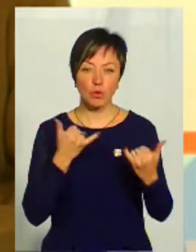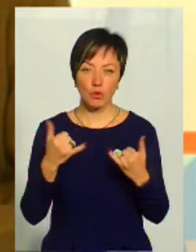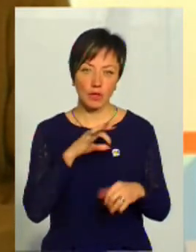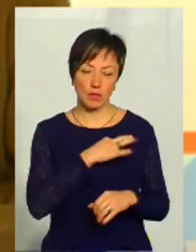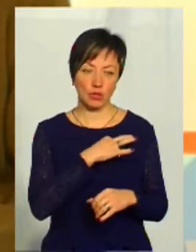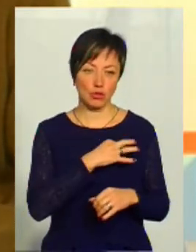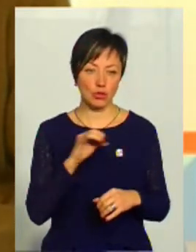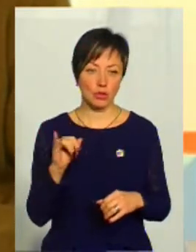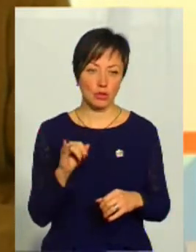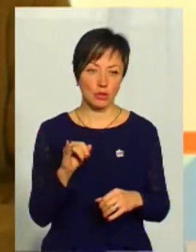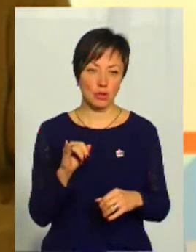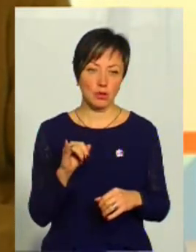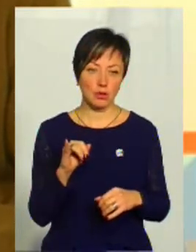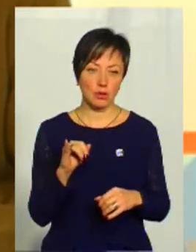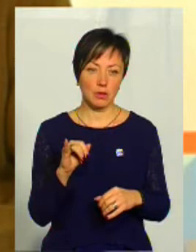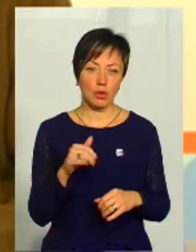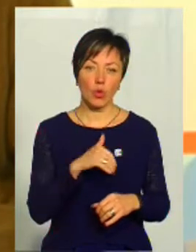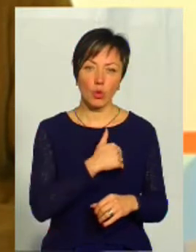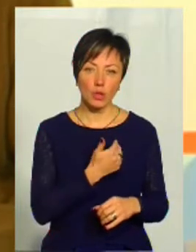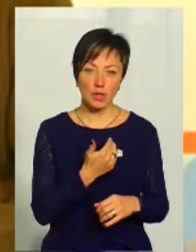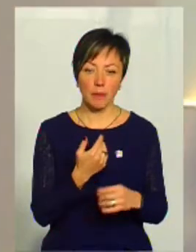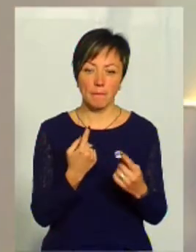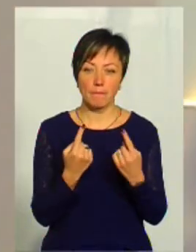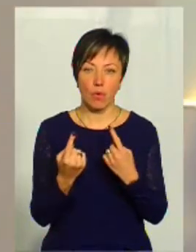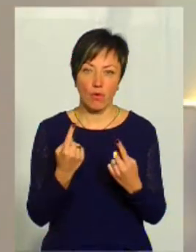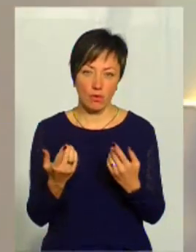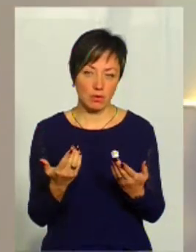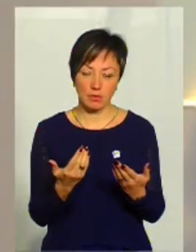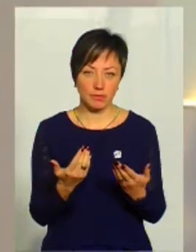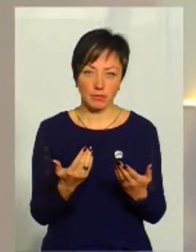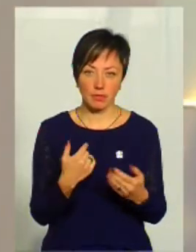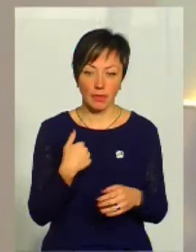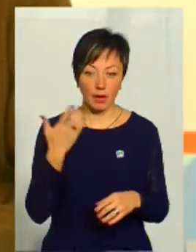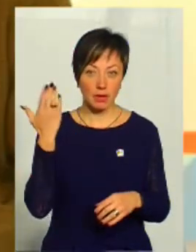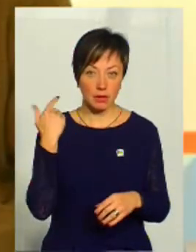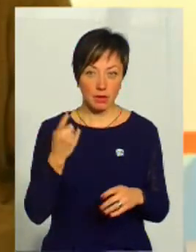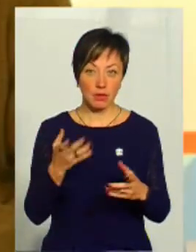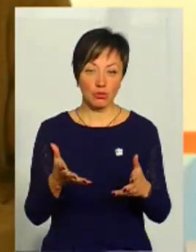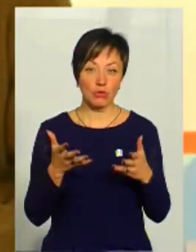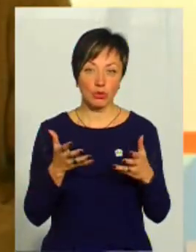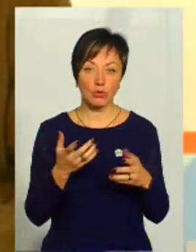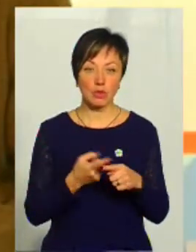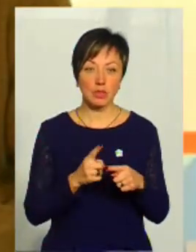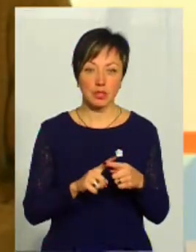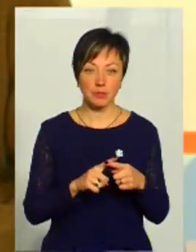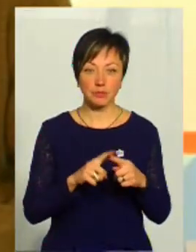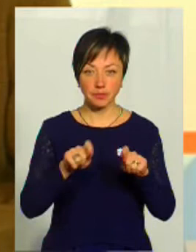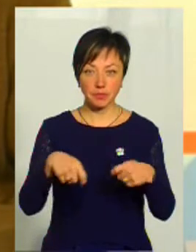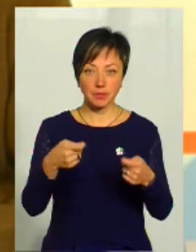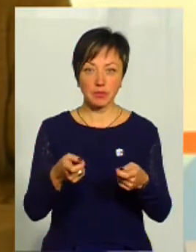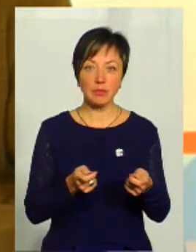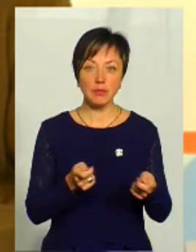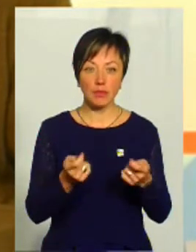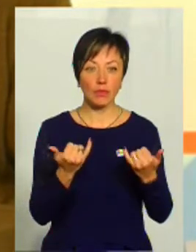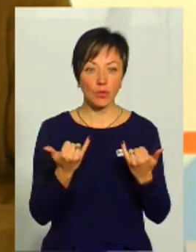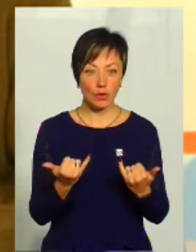обзвонювати слідчі і хотіти з ними переговорити. Я на той момент, я чітко навіть цей меседж передала